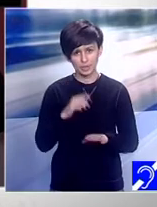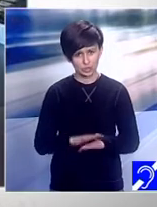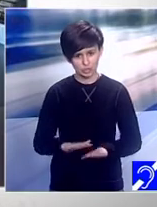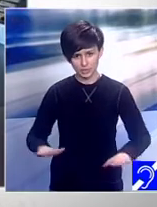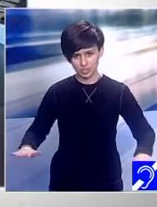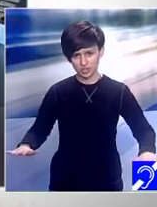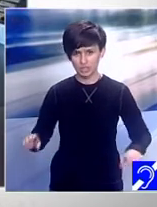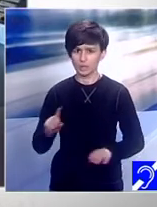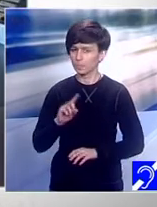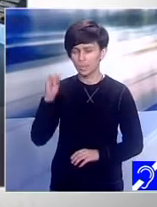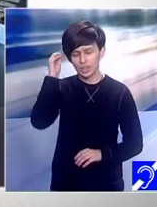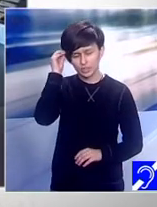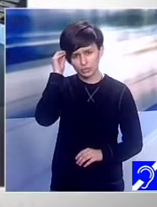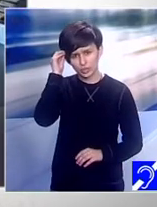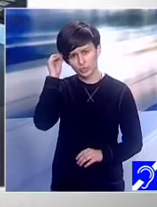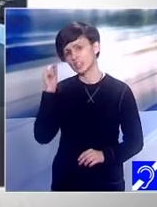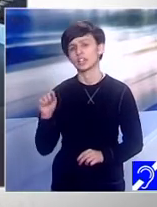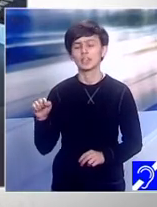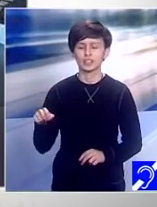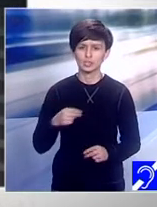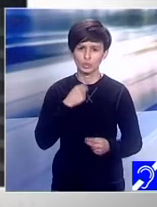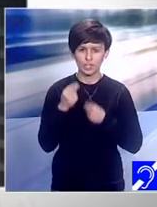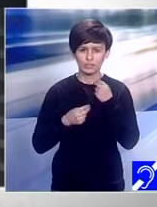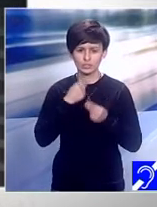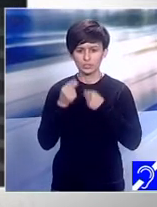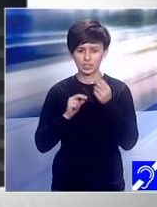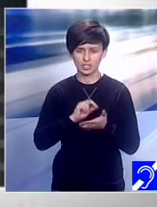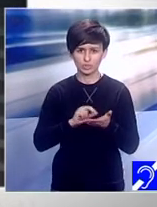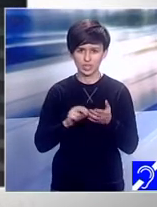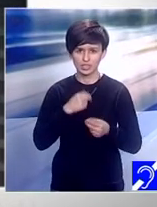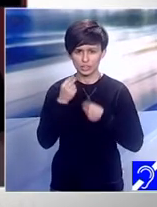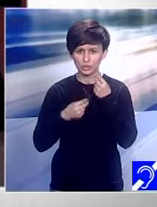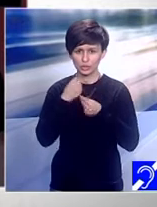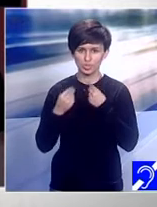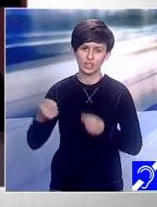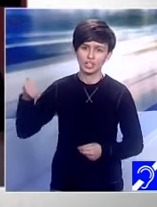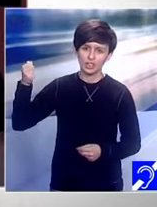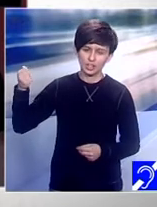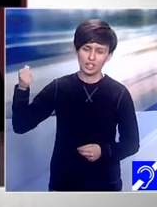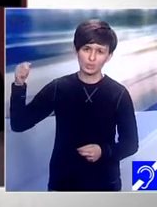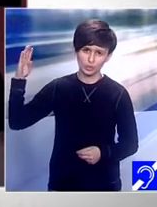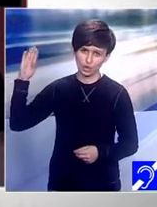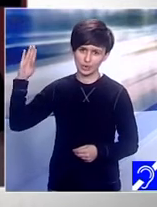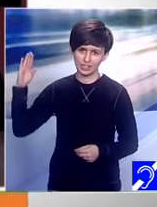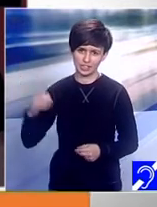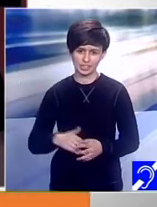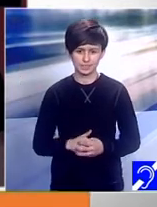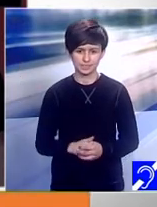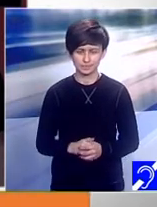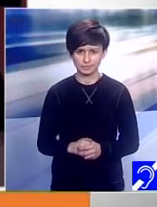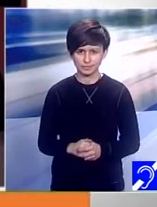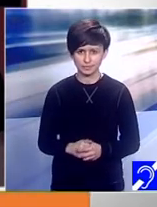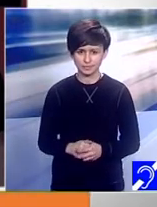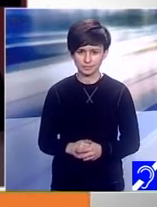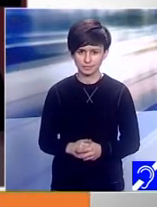niciodată când ai jucat, să spunem așa, rolul lui Antonio Bandera. Exact. Asta este. A fost o prestație